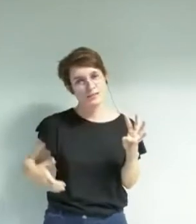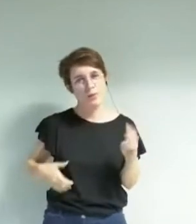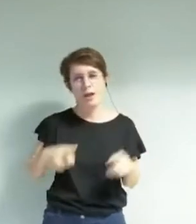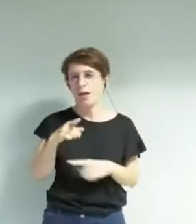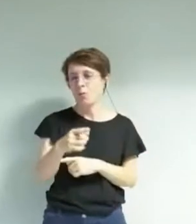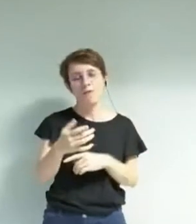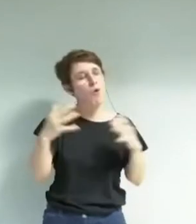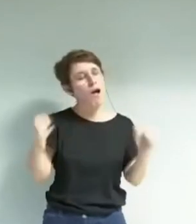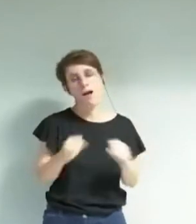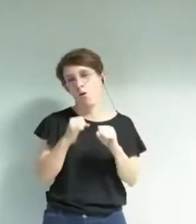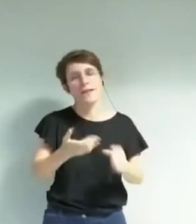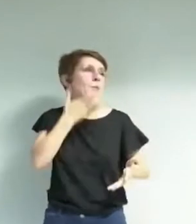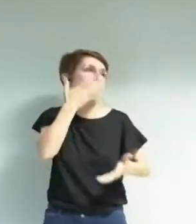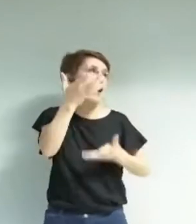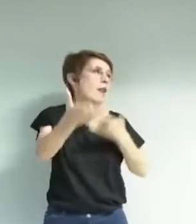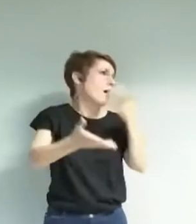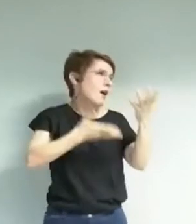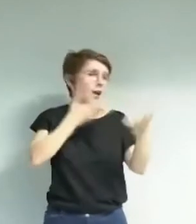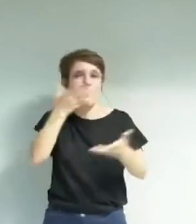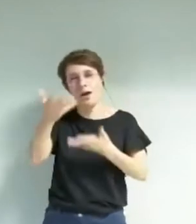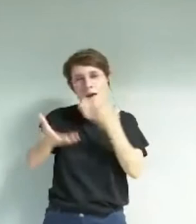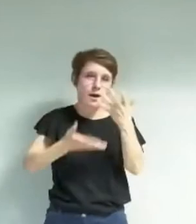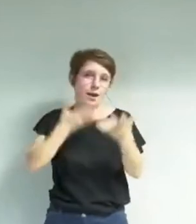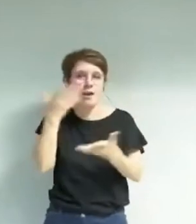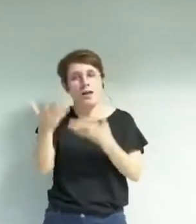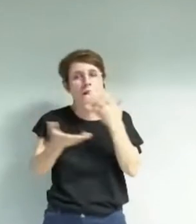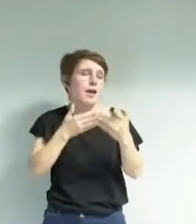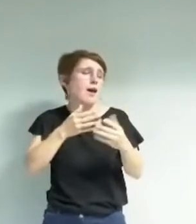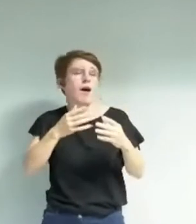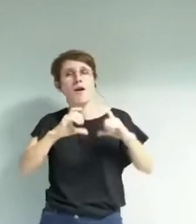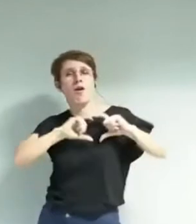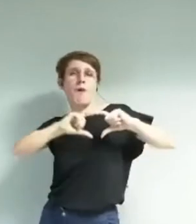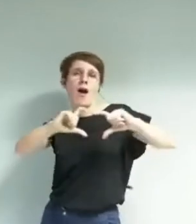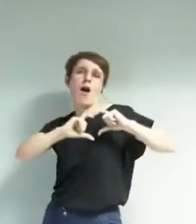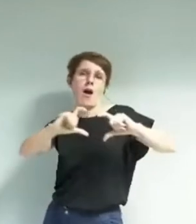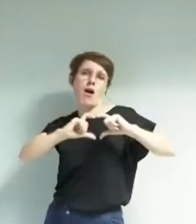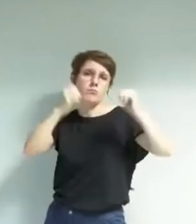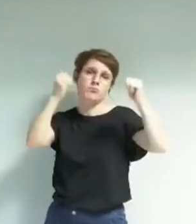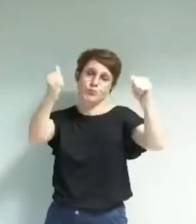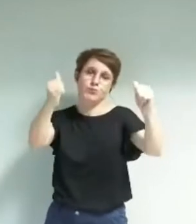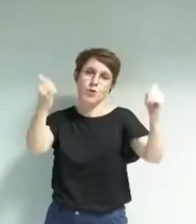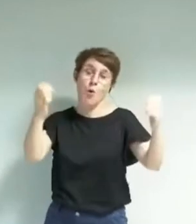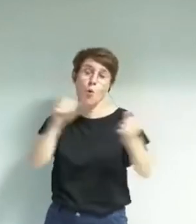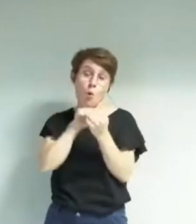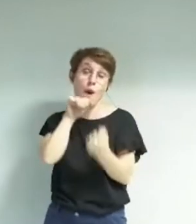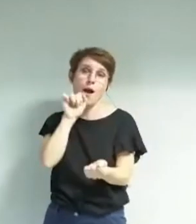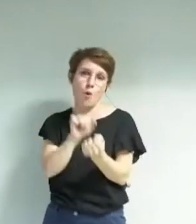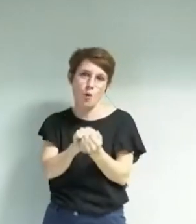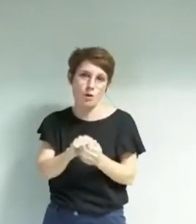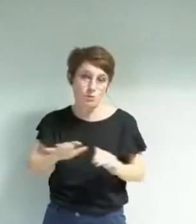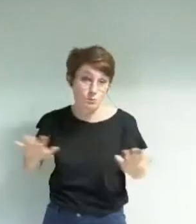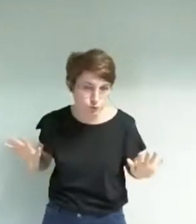formidables. On sent qu'il de la team bisounours, quoi. Vraiment, waouh. Waouh. Et pourtant,